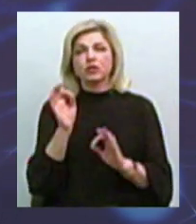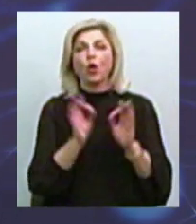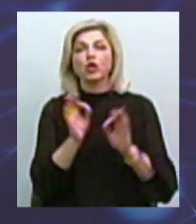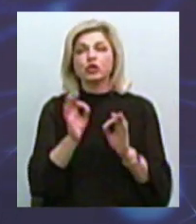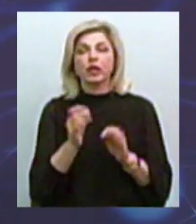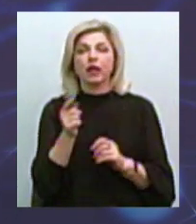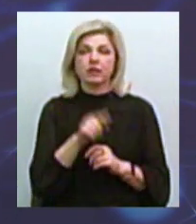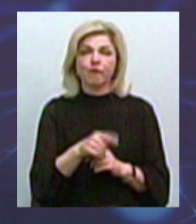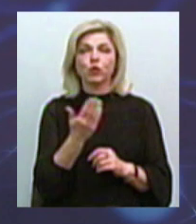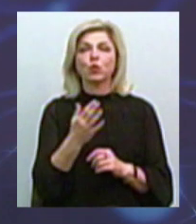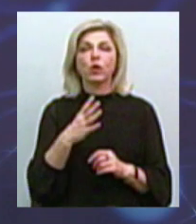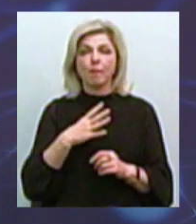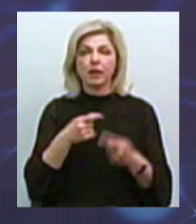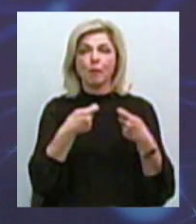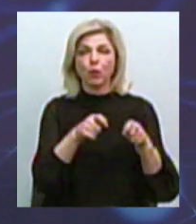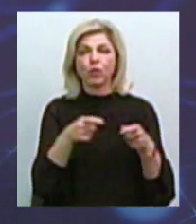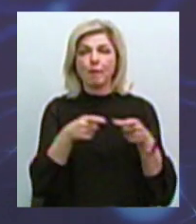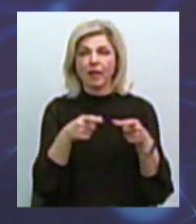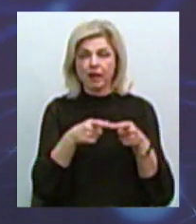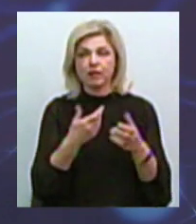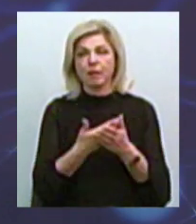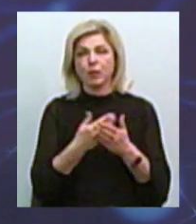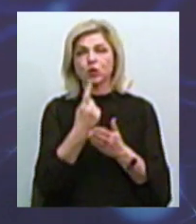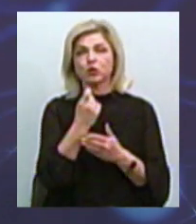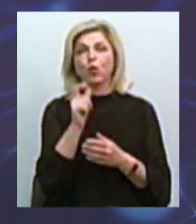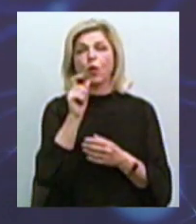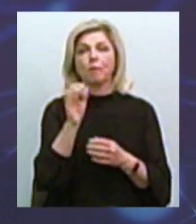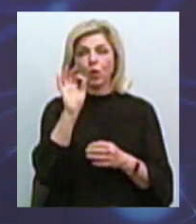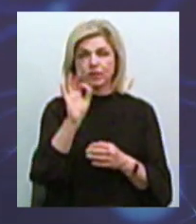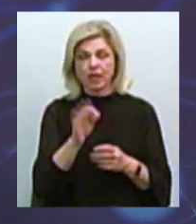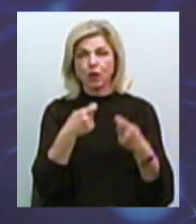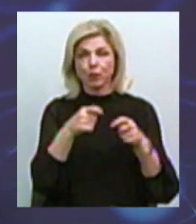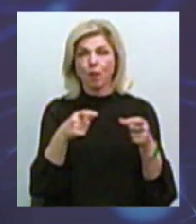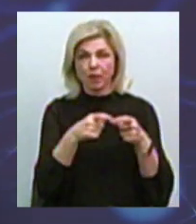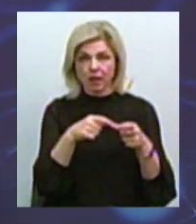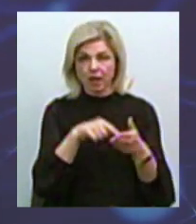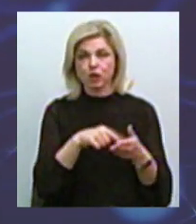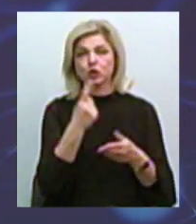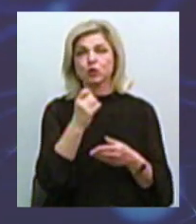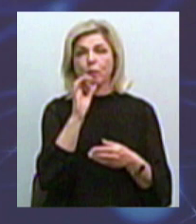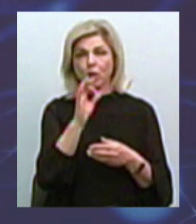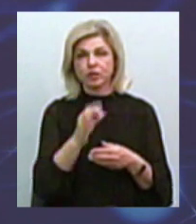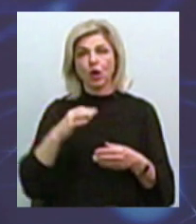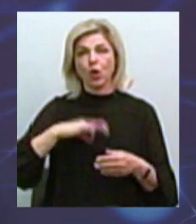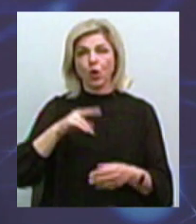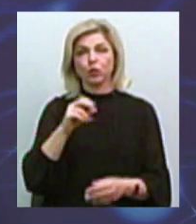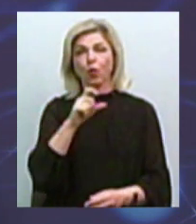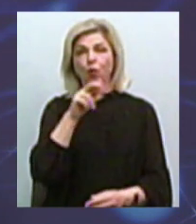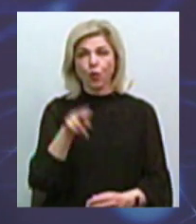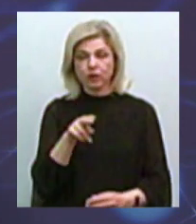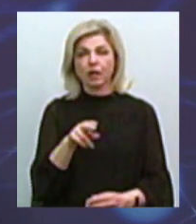що скільки було продано білетів. Допустимо, 100% продано білетів. Значить, 100% доход йде,